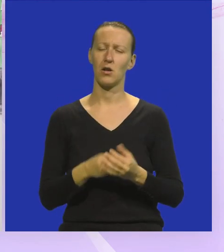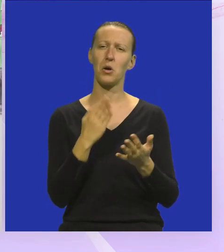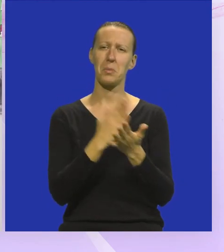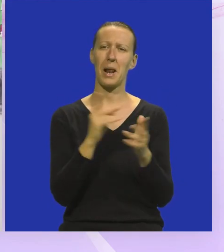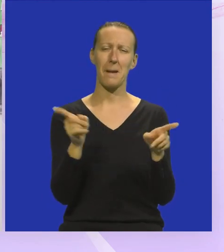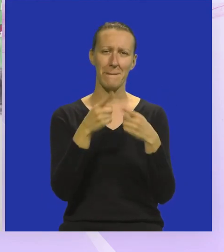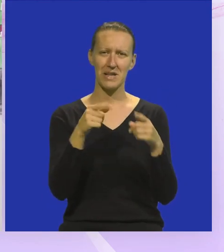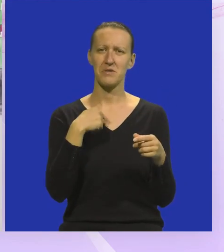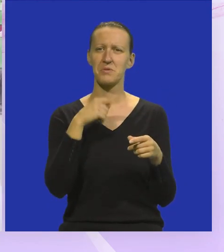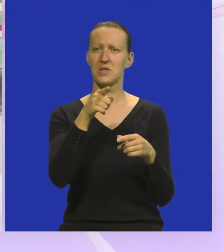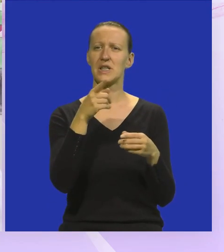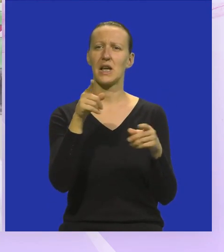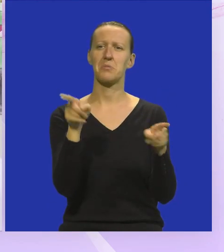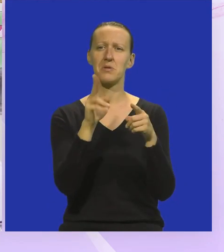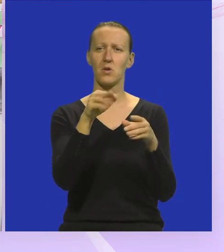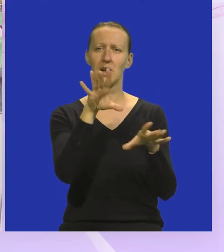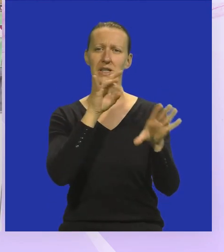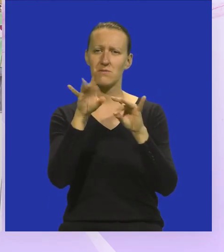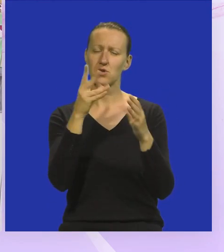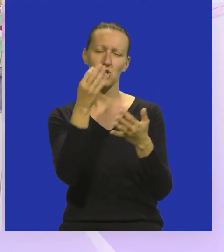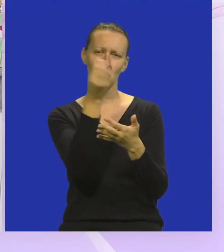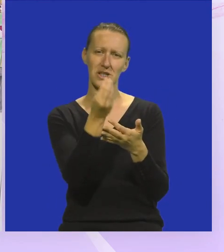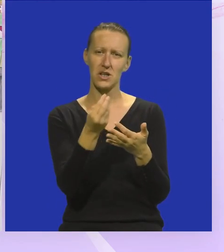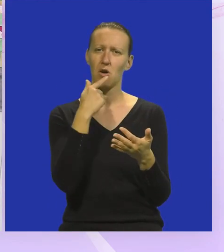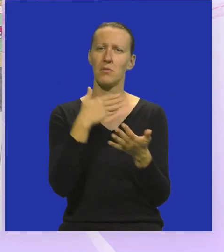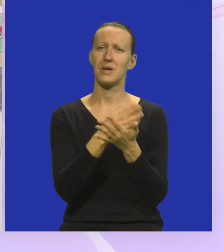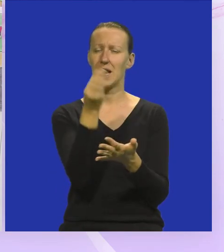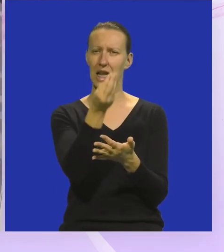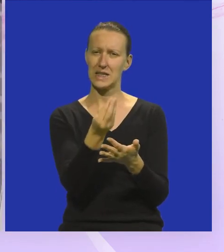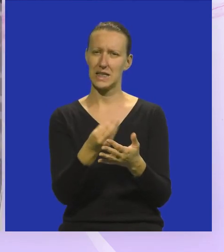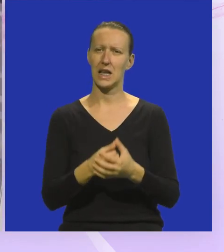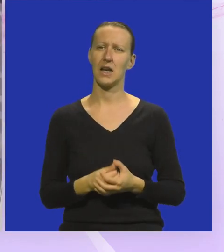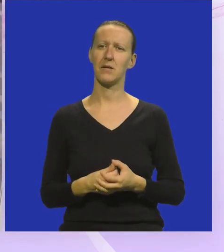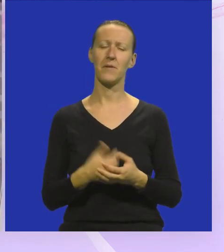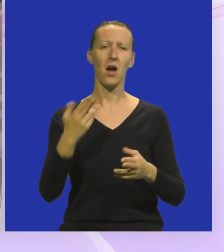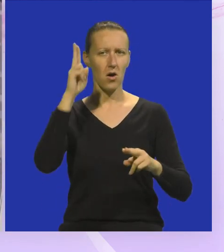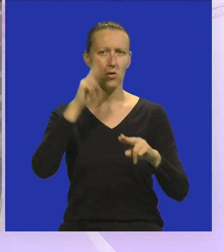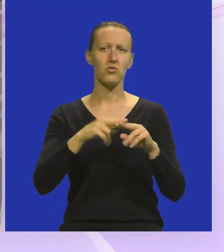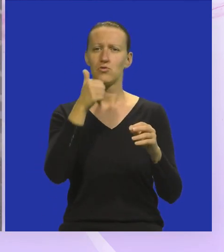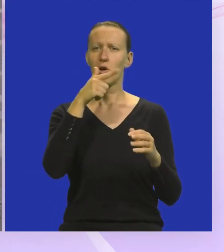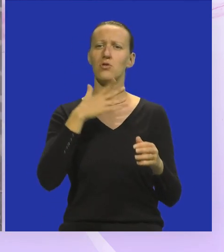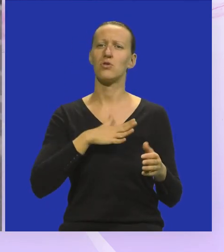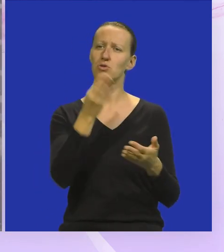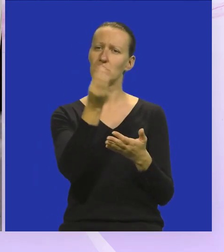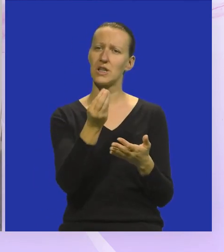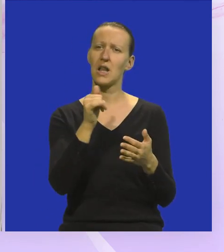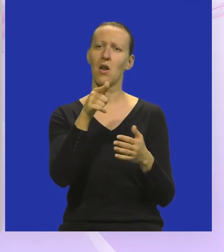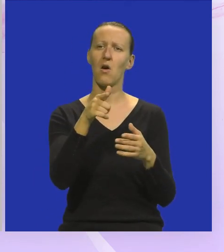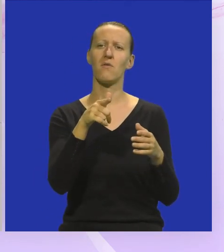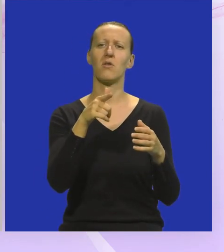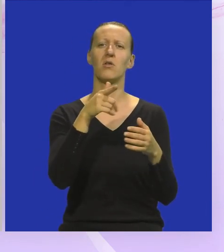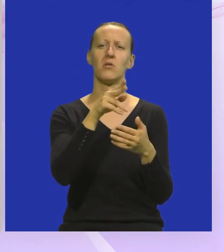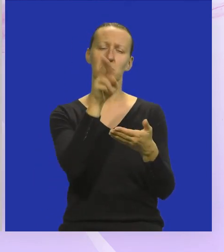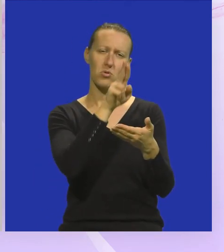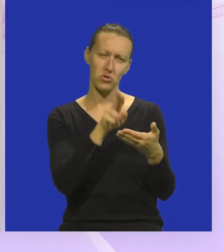bile je pjesma i mi smo iz te pjesme morali izvući neki crtež koji bi ne crtali. Kako odlučiš što ćeš crtati? Da li u ovom slučaju